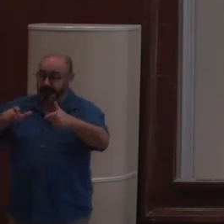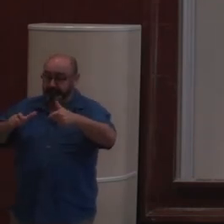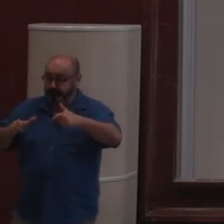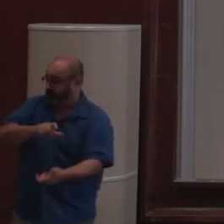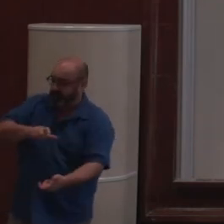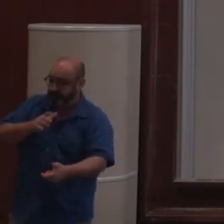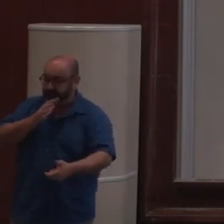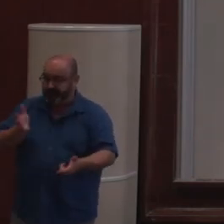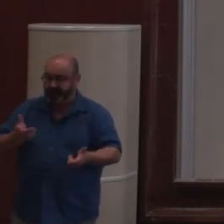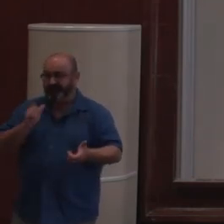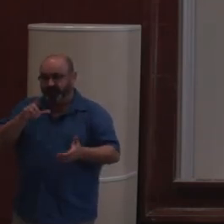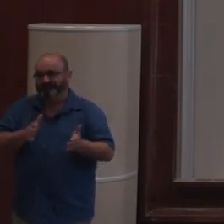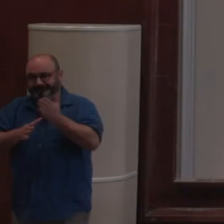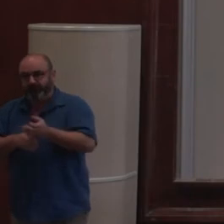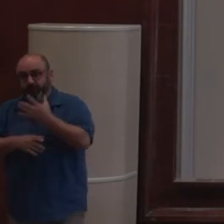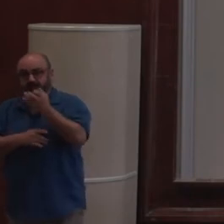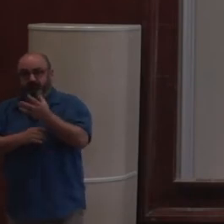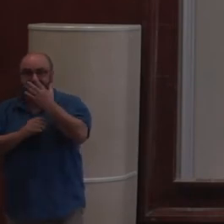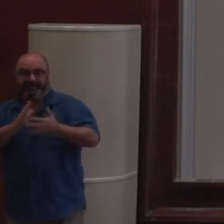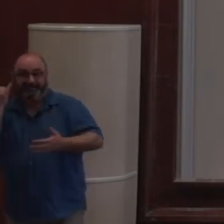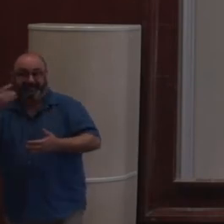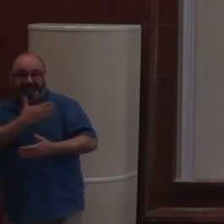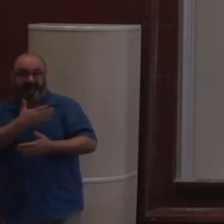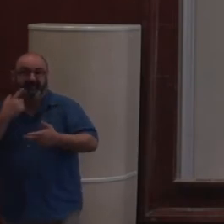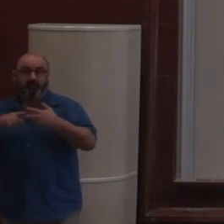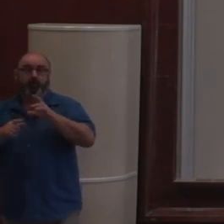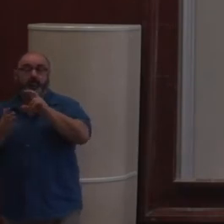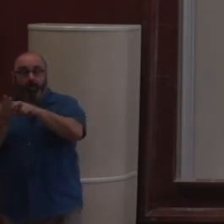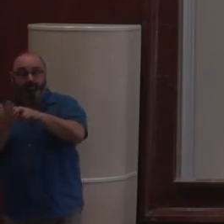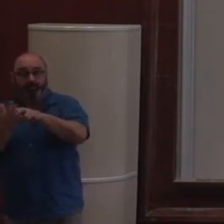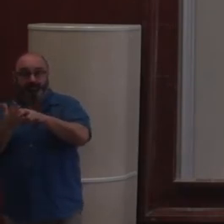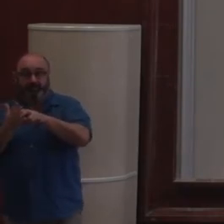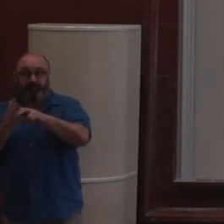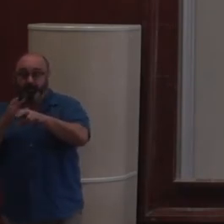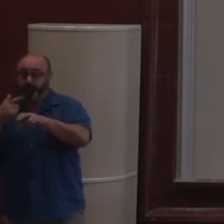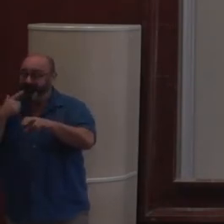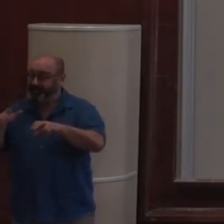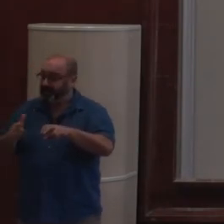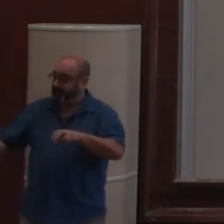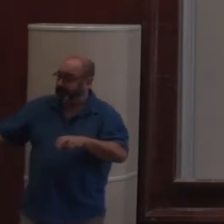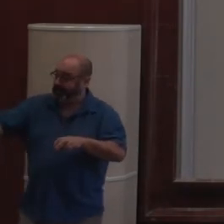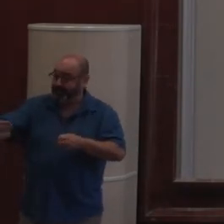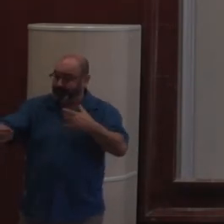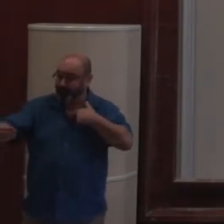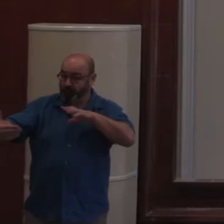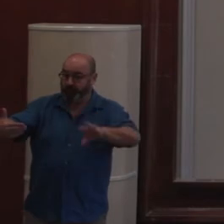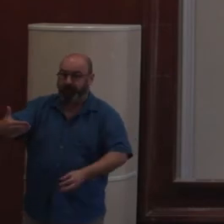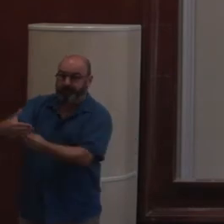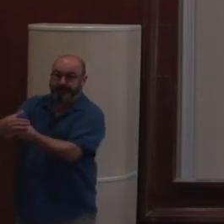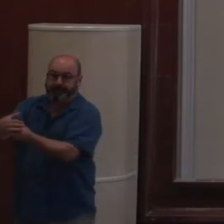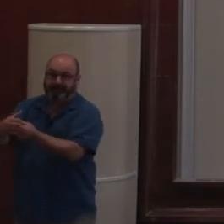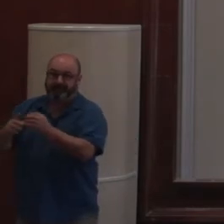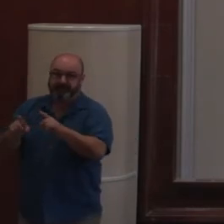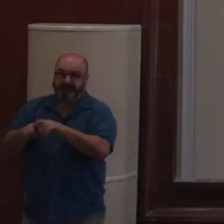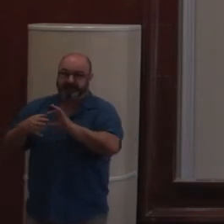ils sont partis sur cette idée-là. Donc, ça, c'est une nouvelle... Une autre possibilité pour Plone, c'est de s'appuyer sur ce backend complètement nouveau. Et alors, ce qu'on a fait,